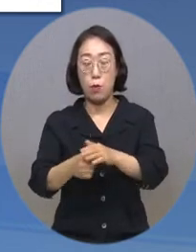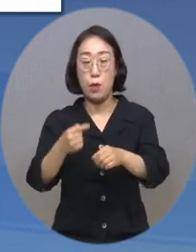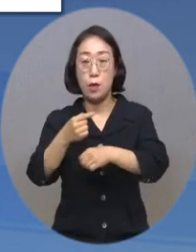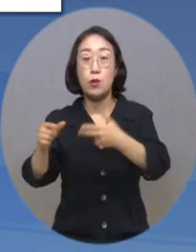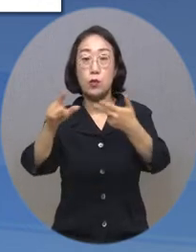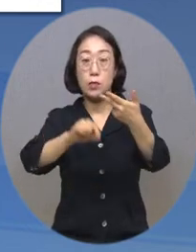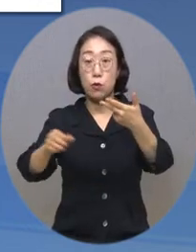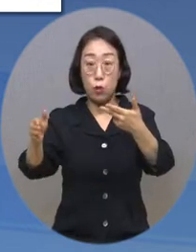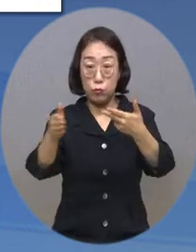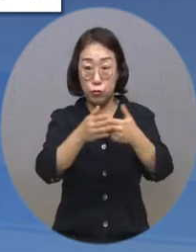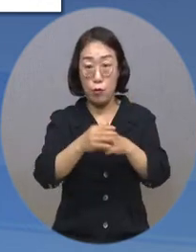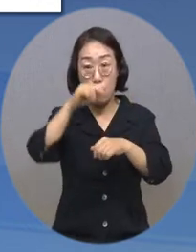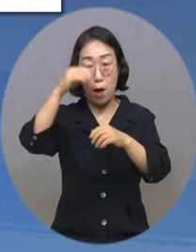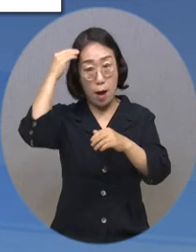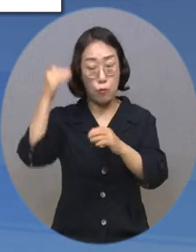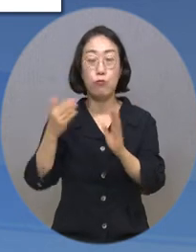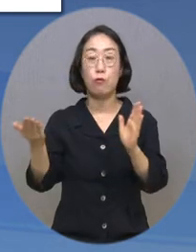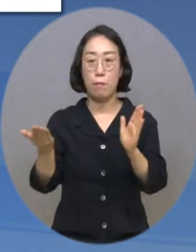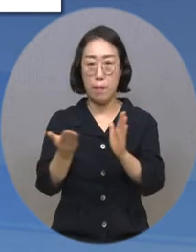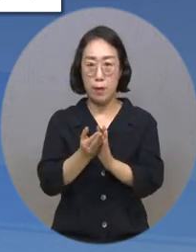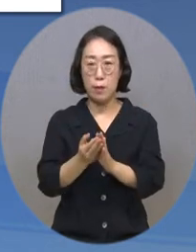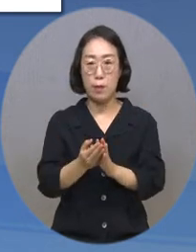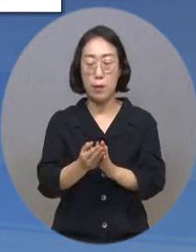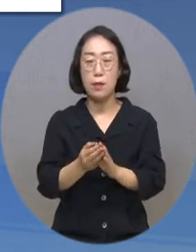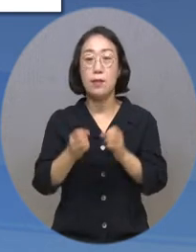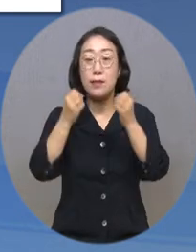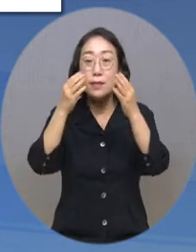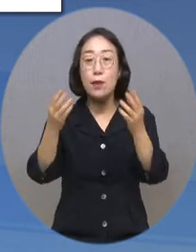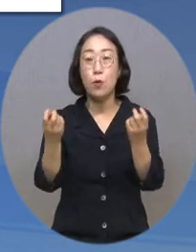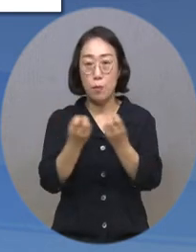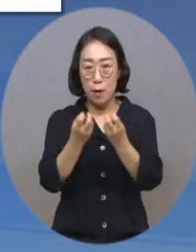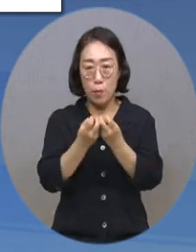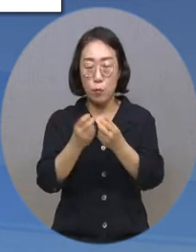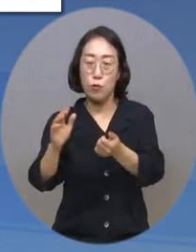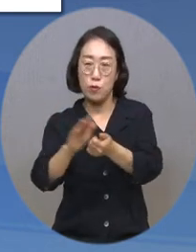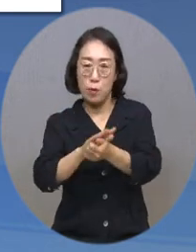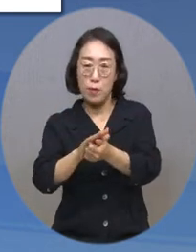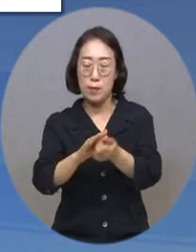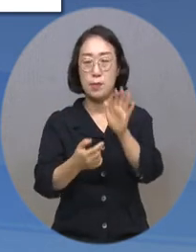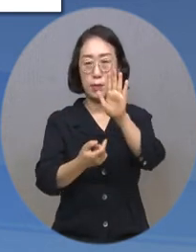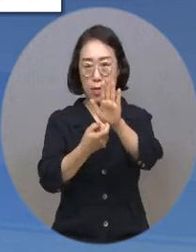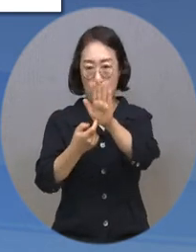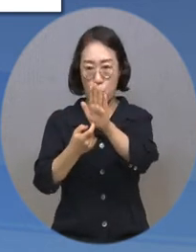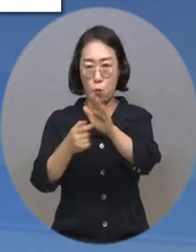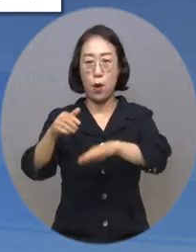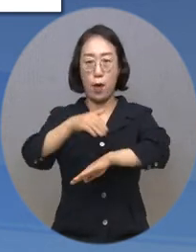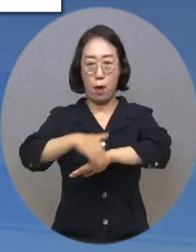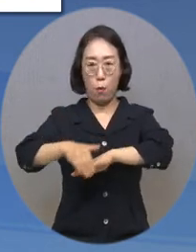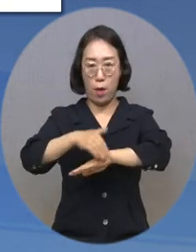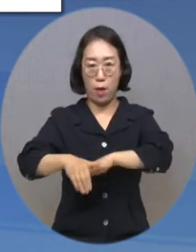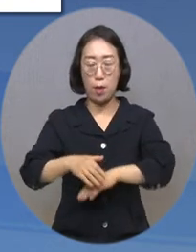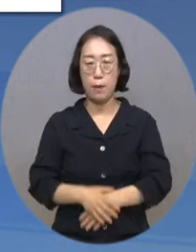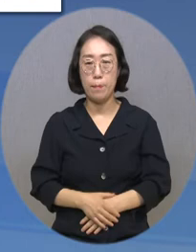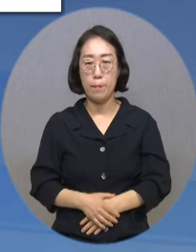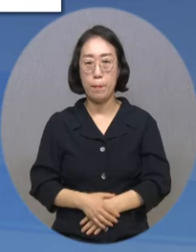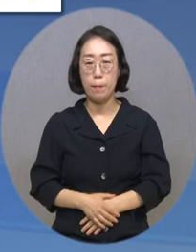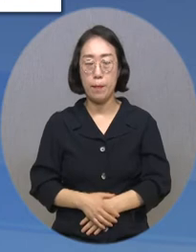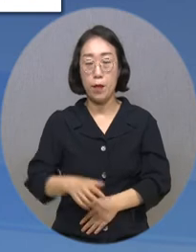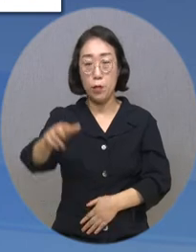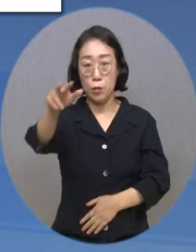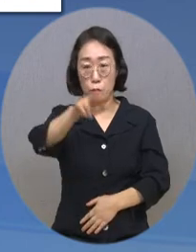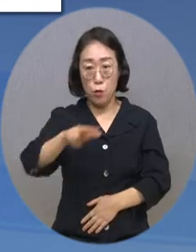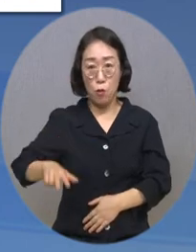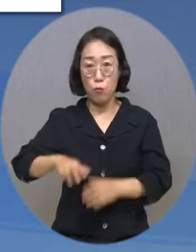웹콘텐츠 접근성 지침 2.1에 따른 서비스를 제공할 계획입니다. 전국 모든